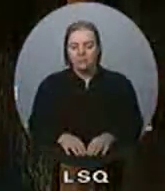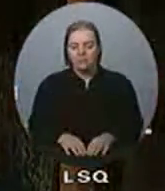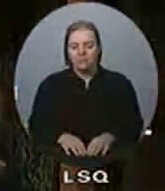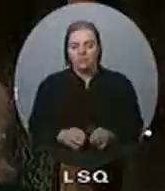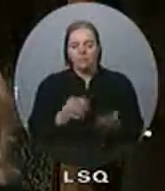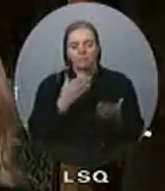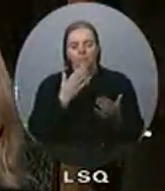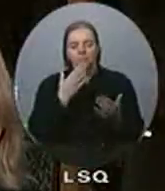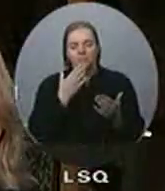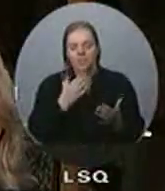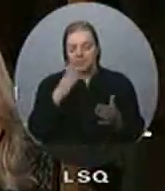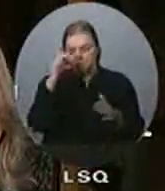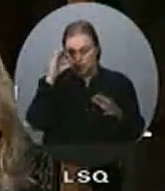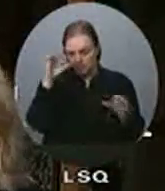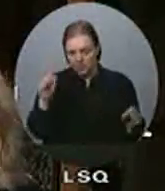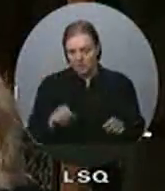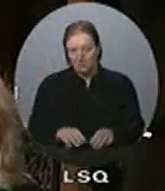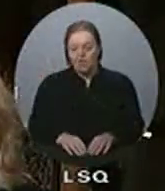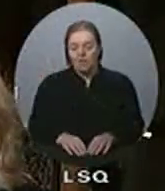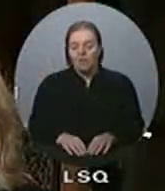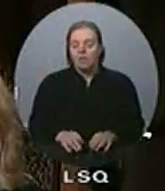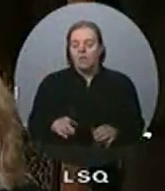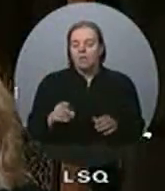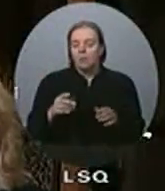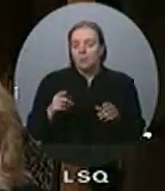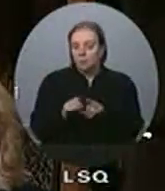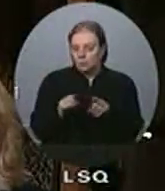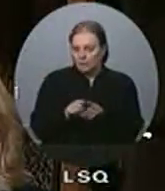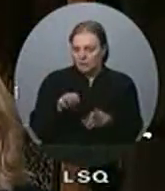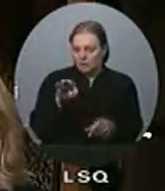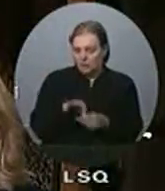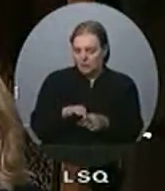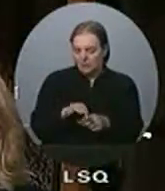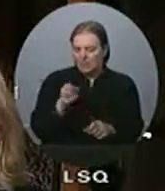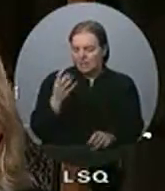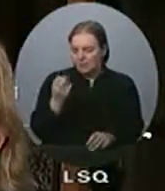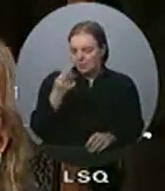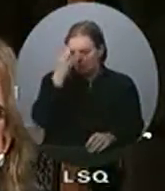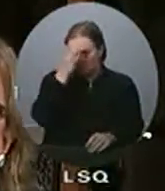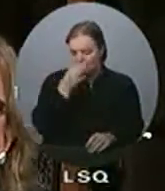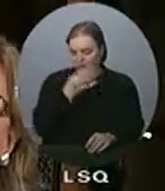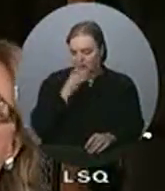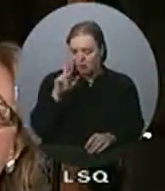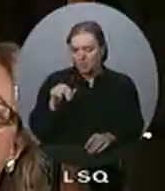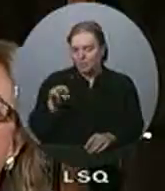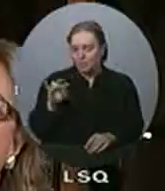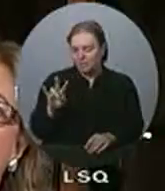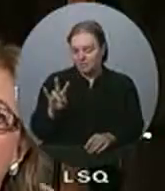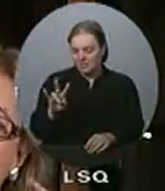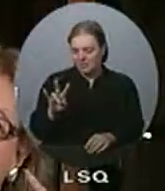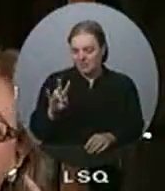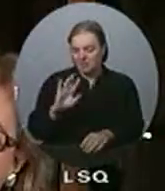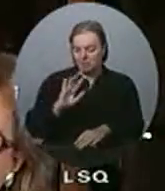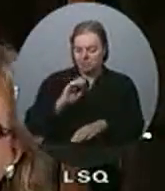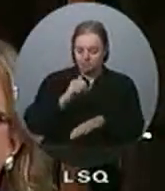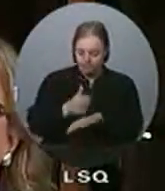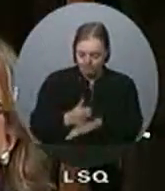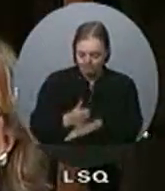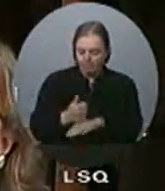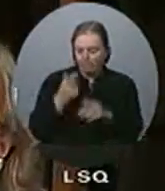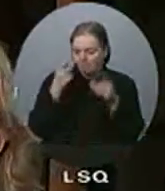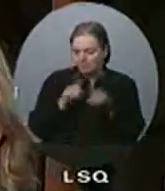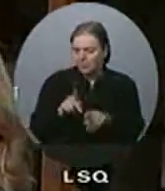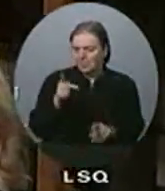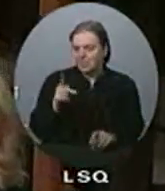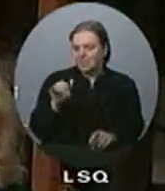Merci, Monsieur le Président. Nous avons également voté le 14 février 2007 de mettre en œuvre le protocole